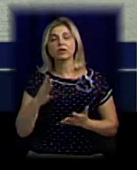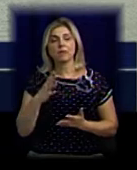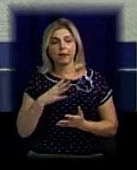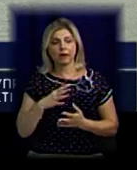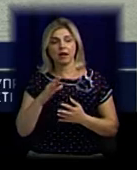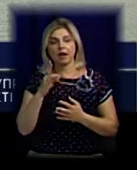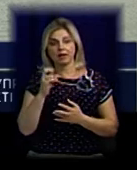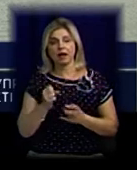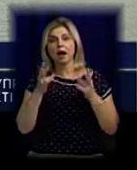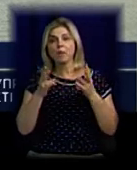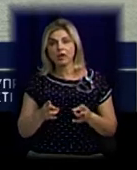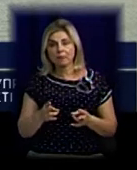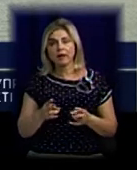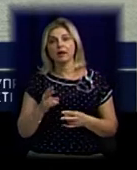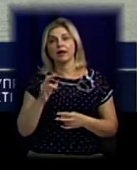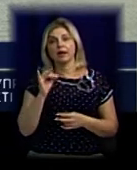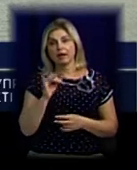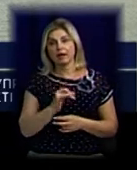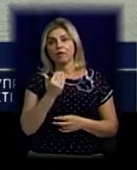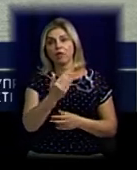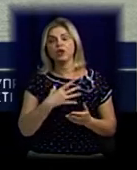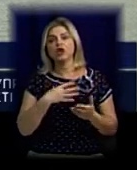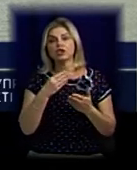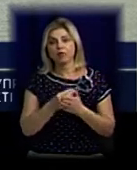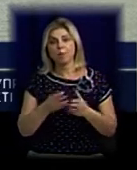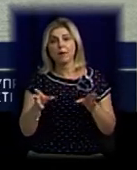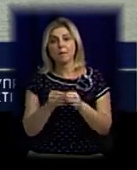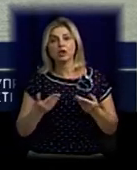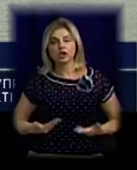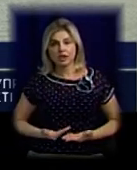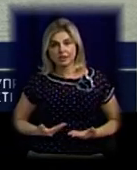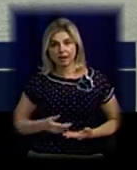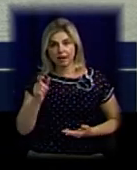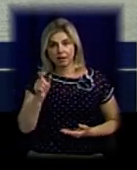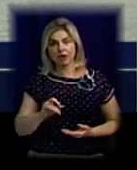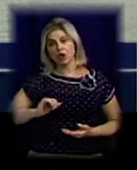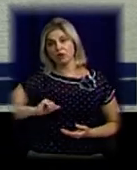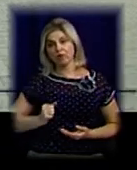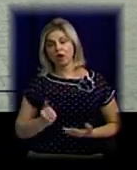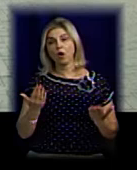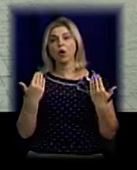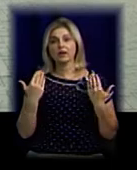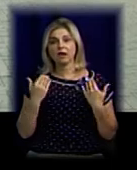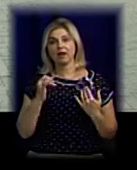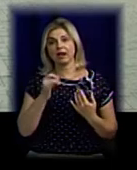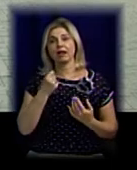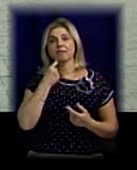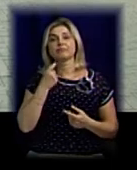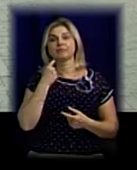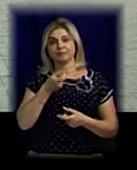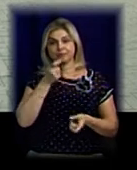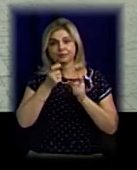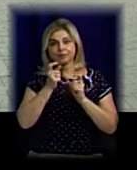мешкання потерпілої. Вона зі своїм співмешканцем та товаришем відпочивали та вживали спиртні